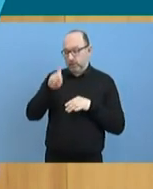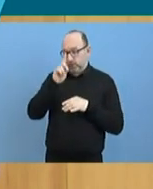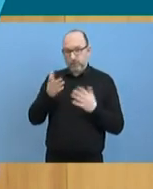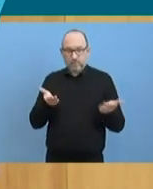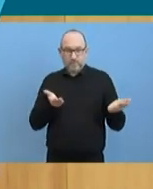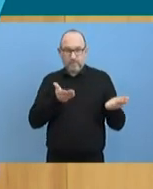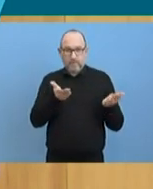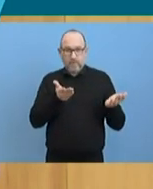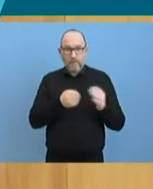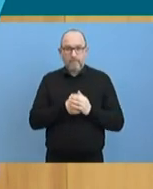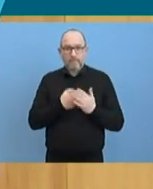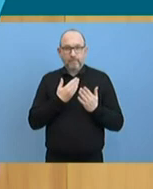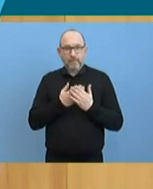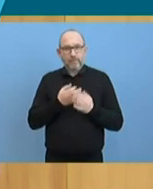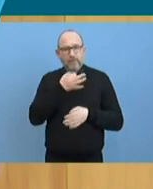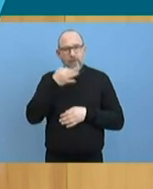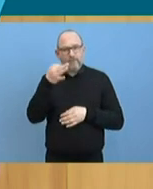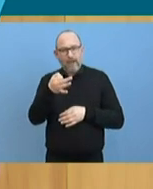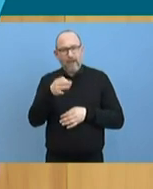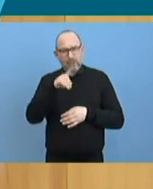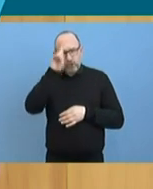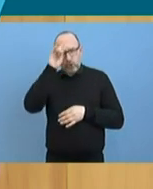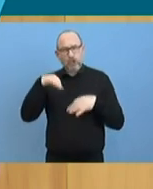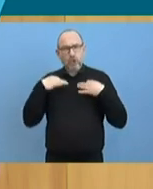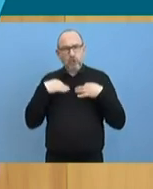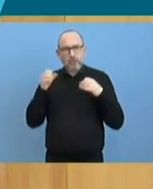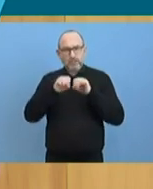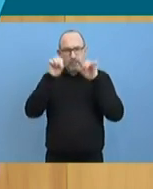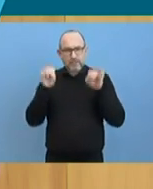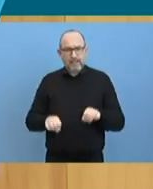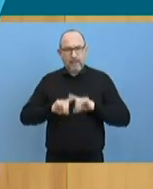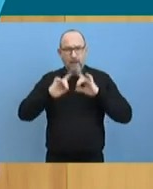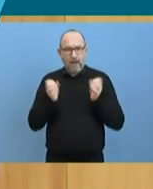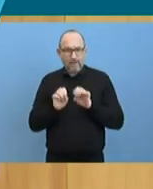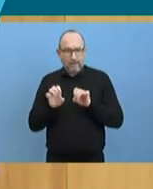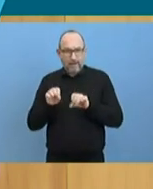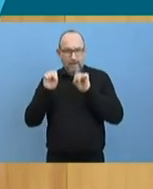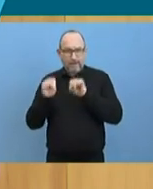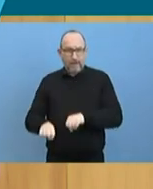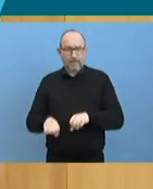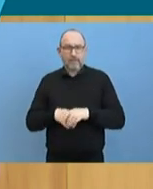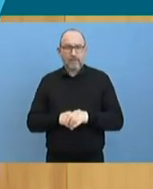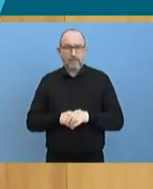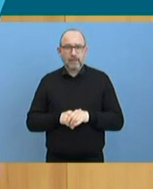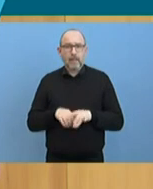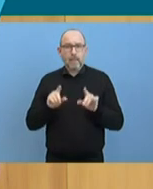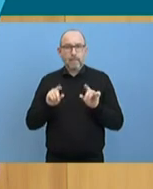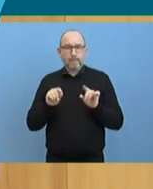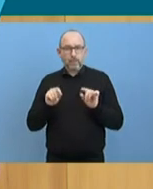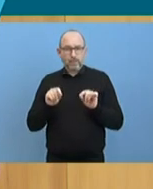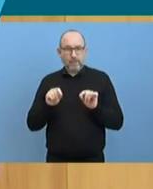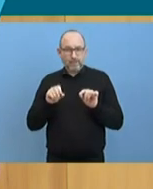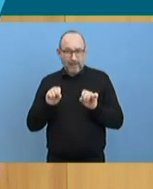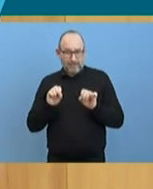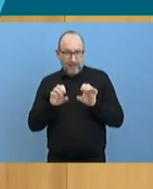deutsche Gesundheitssystem alles erklären, das gute deutsche Gesundheitssystem alles erklären,